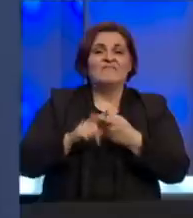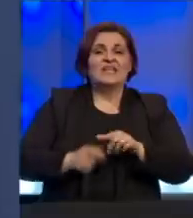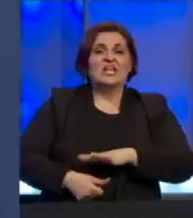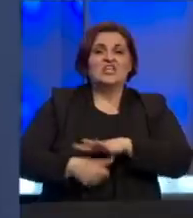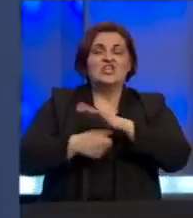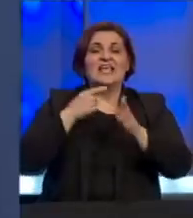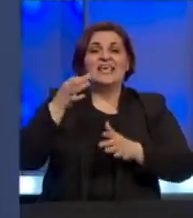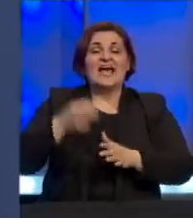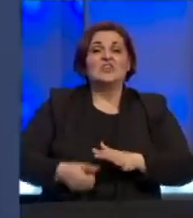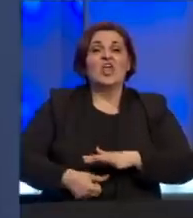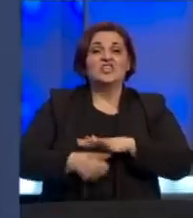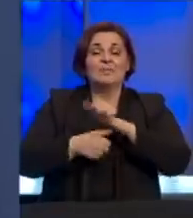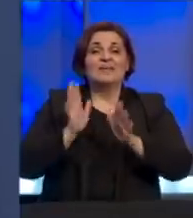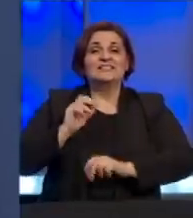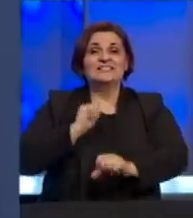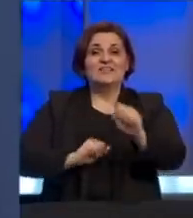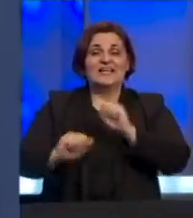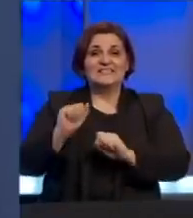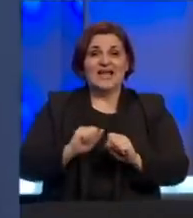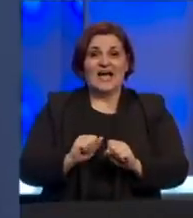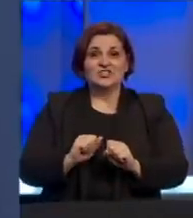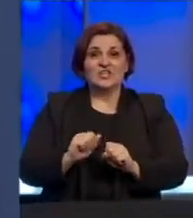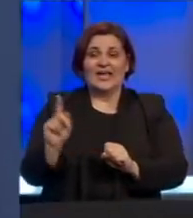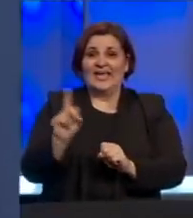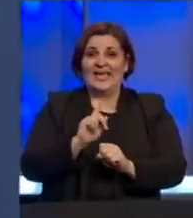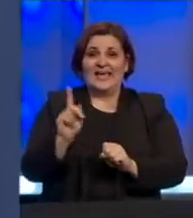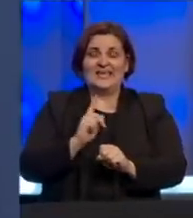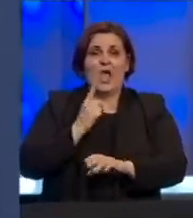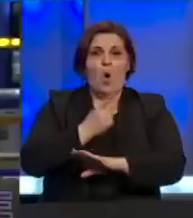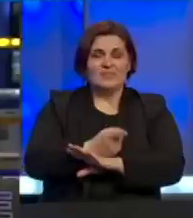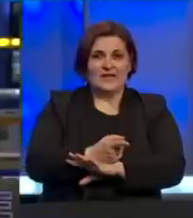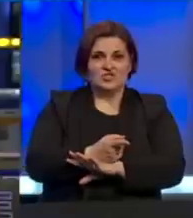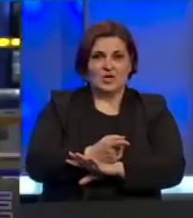štaba i kantonalnih štabova civilnih zaštita nije određeno.